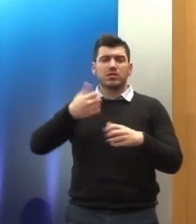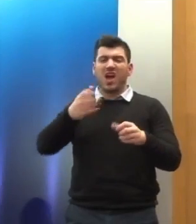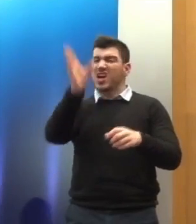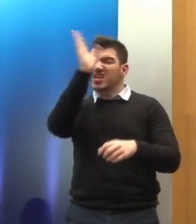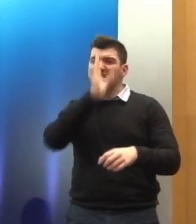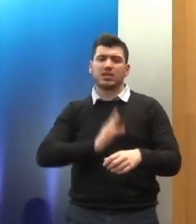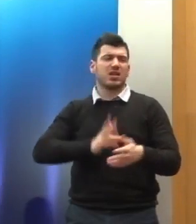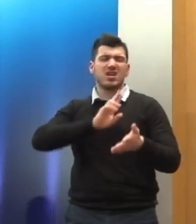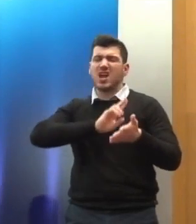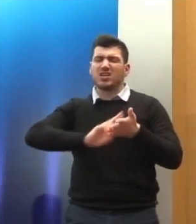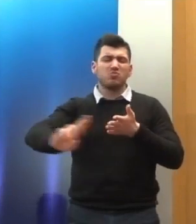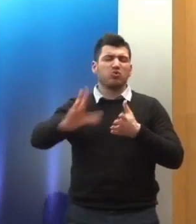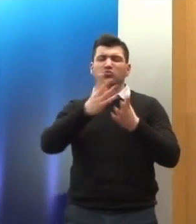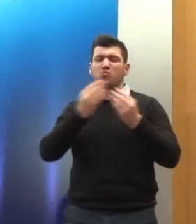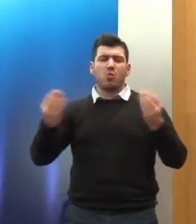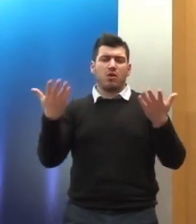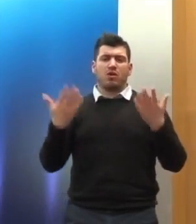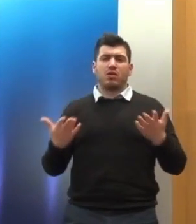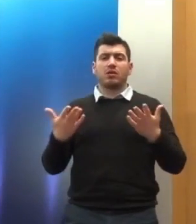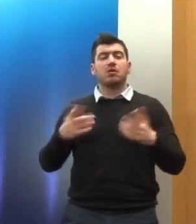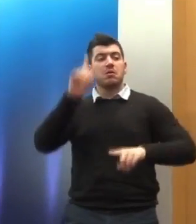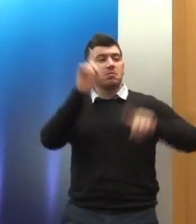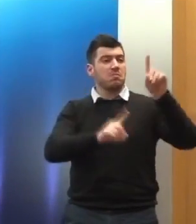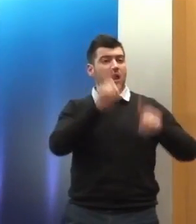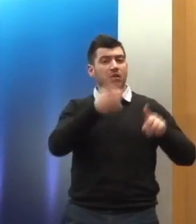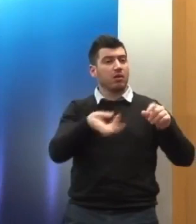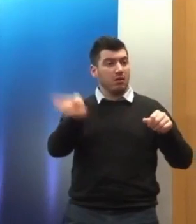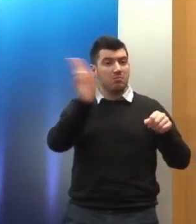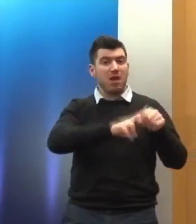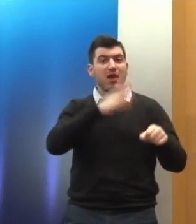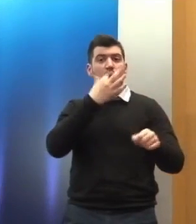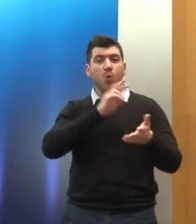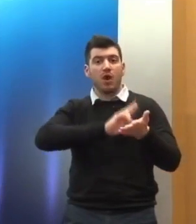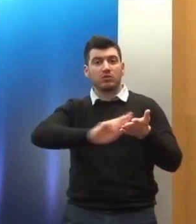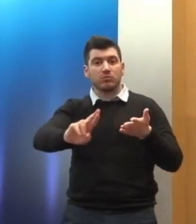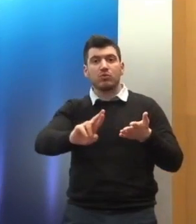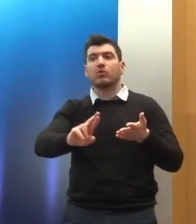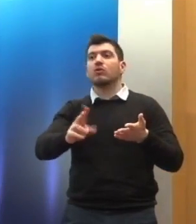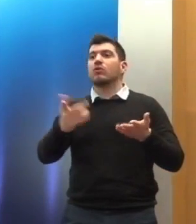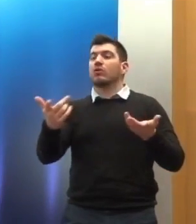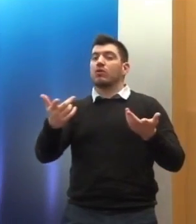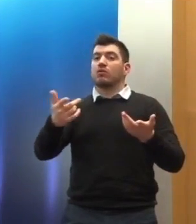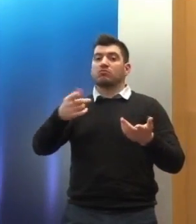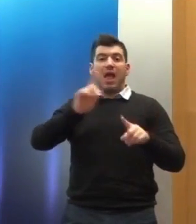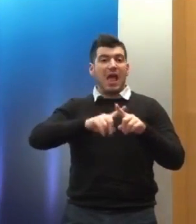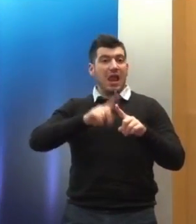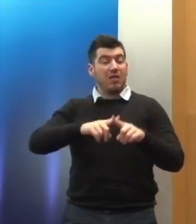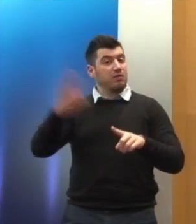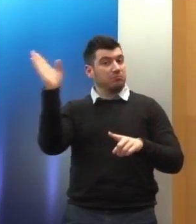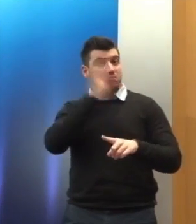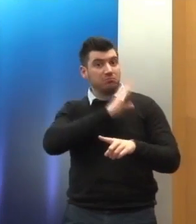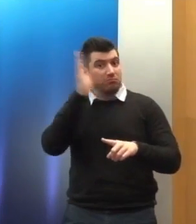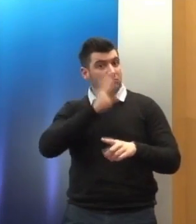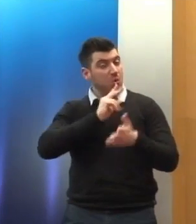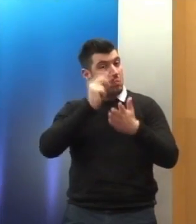πάρα πολύ ακριβά, κάποιοι την πλήρωσαν και με τη ζωή τους. Ως κοινωνία την πληρώσαμε ακριβά, ως χώρα εκτεθήκαμε και στο εσωτερικό και στο εξωτερικό πάρα πολύ.